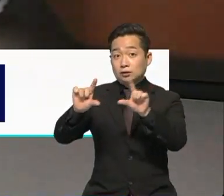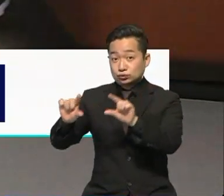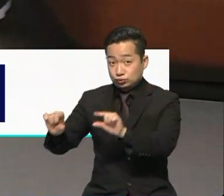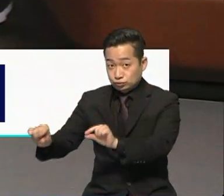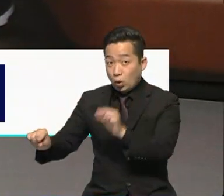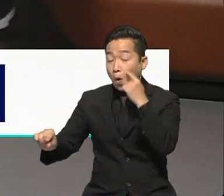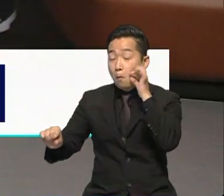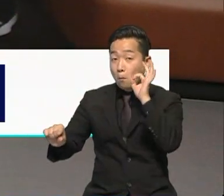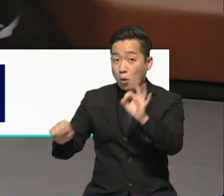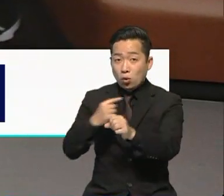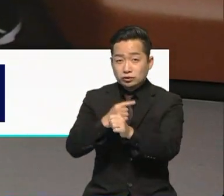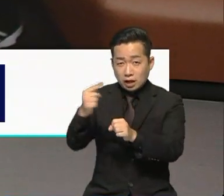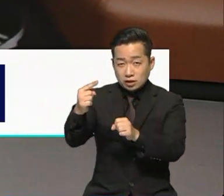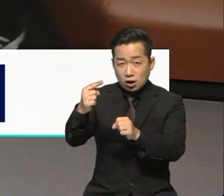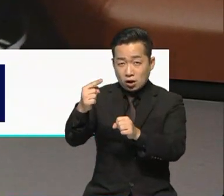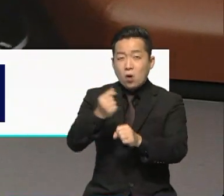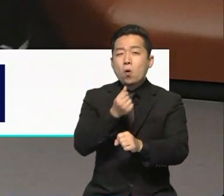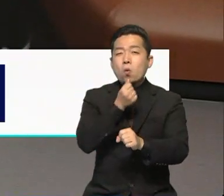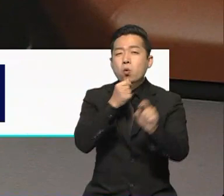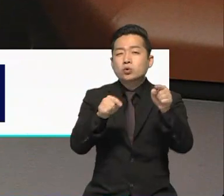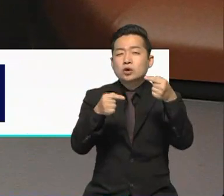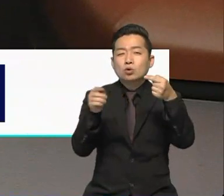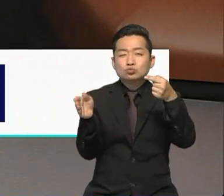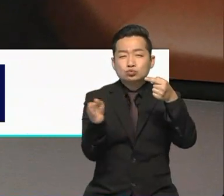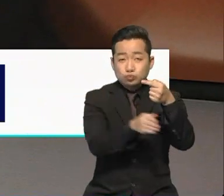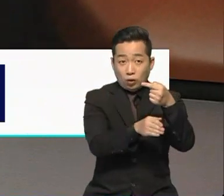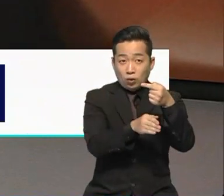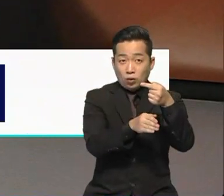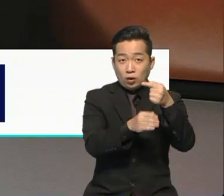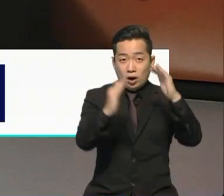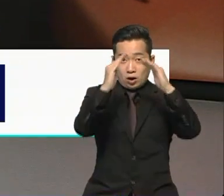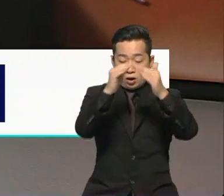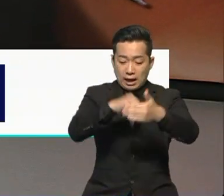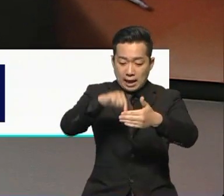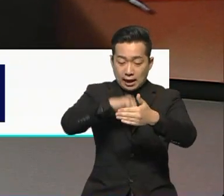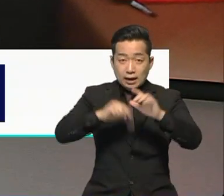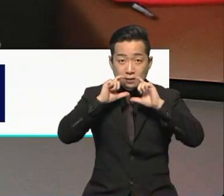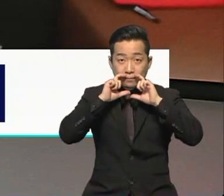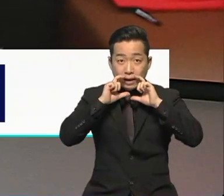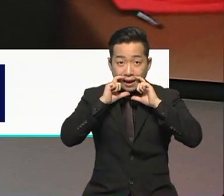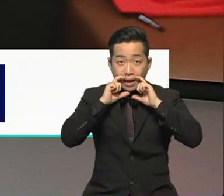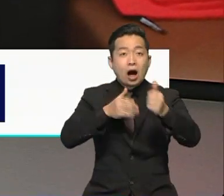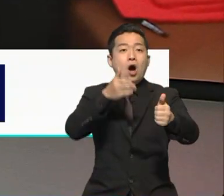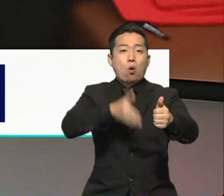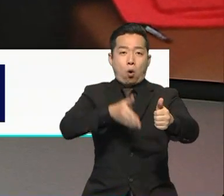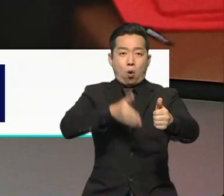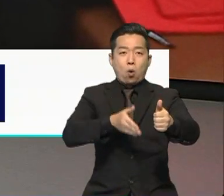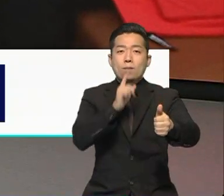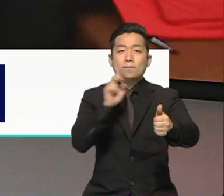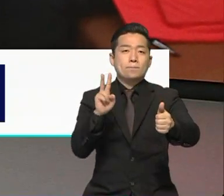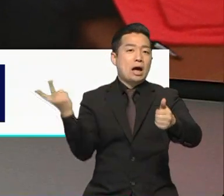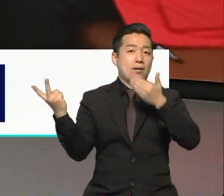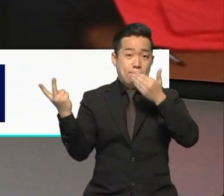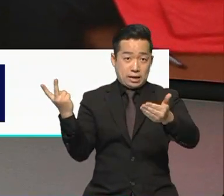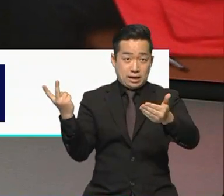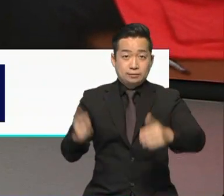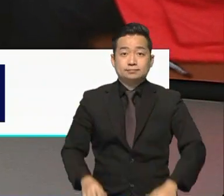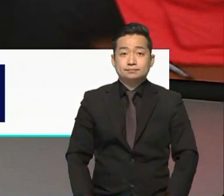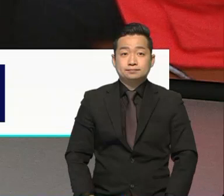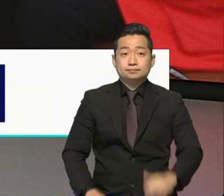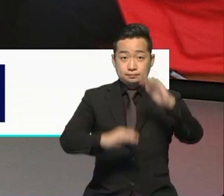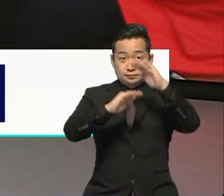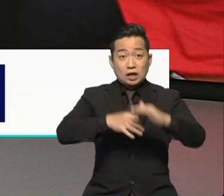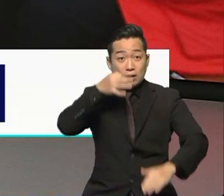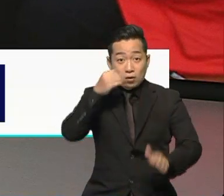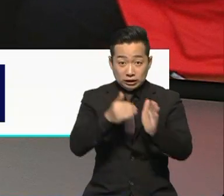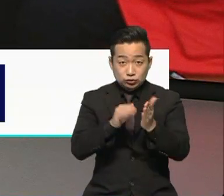보면서 이르면 내년 설 이후부터 실내마스크 착용이 권고로 바뀔 수 있습니다. 조동찬 의학전문기자의